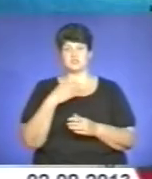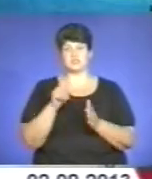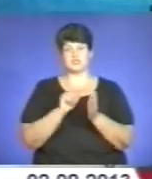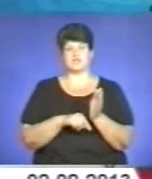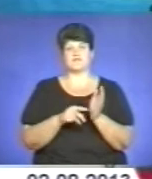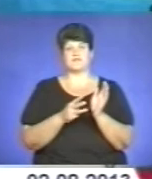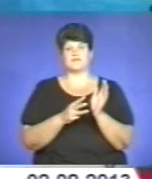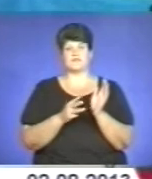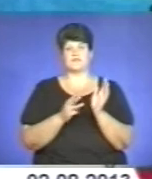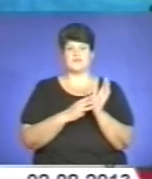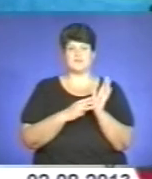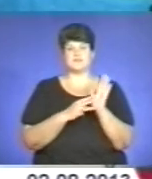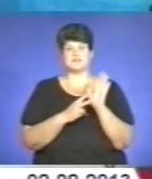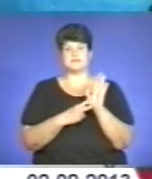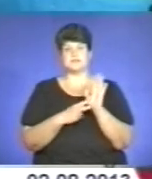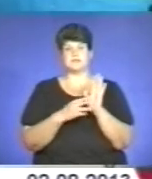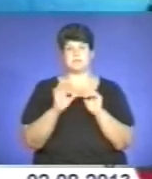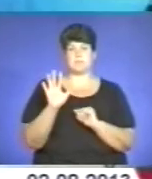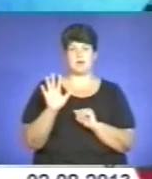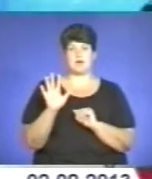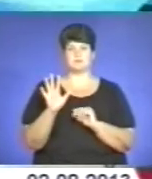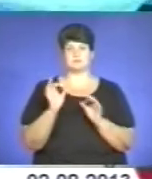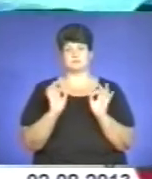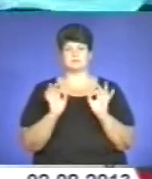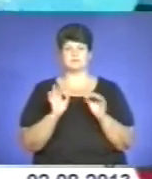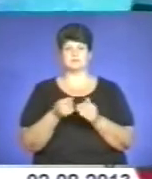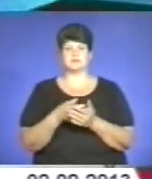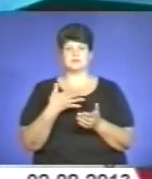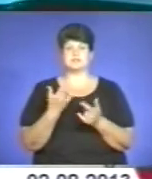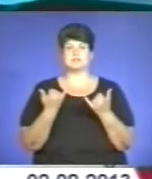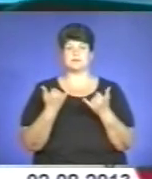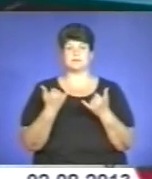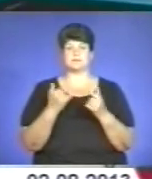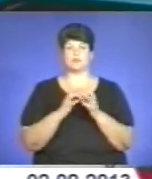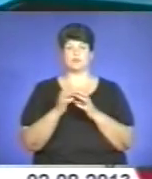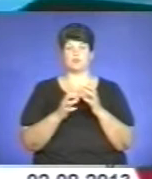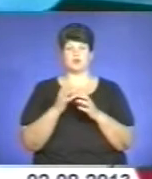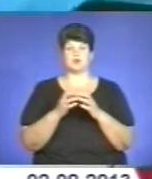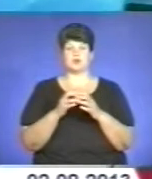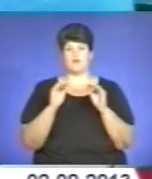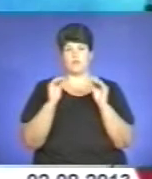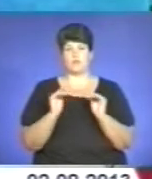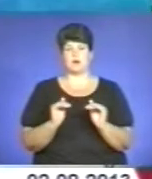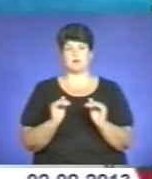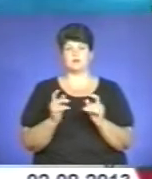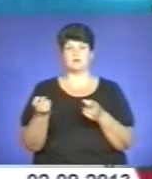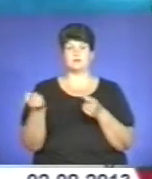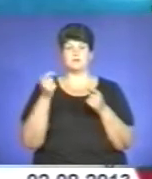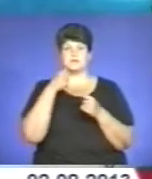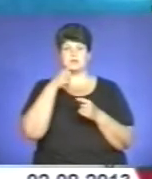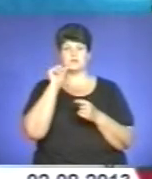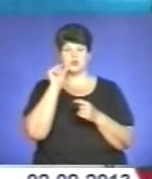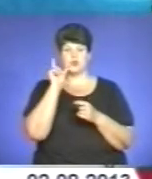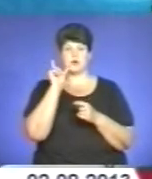-7-5. Ось такі помірні ціни можна. Ну, кожен день, зараз на даний момент помідора ліско впала. Так, як, наприклад, після вчора